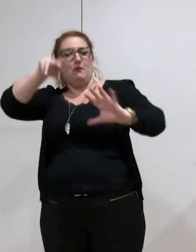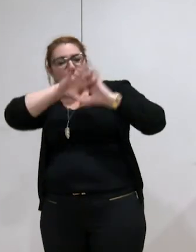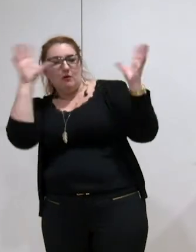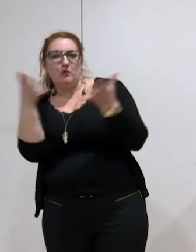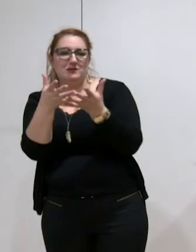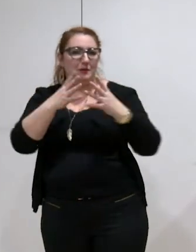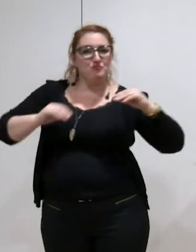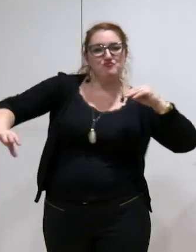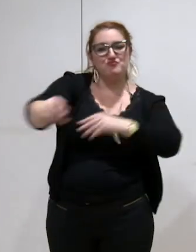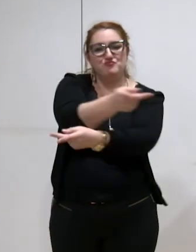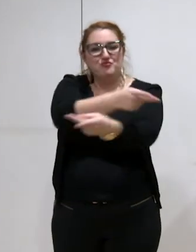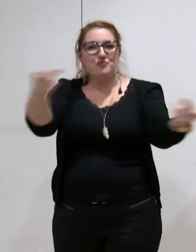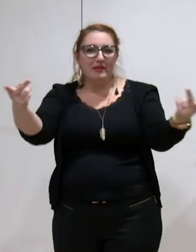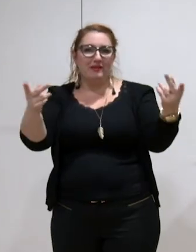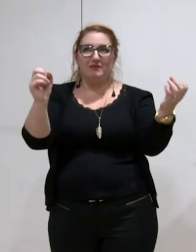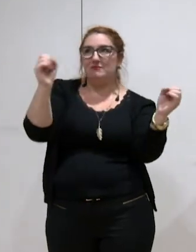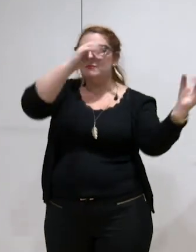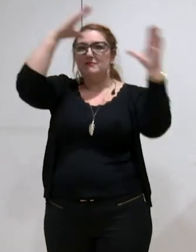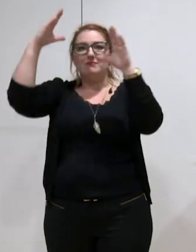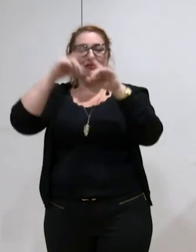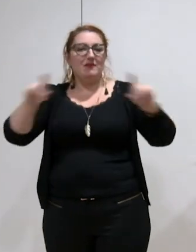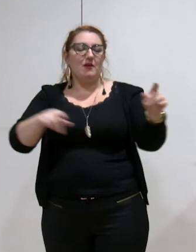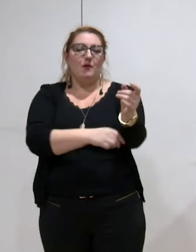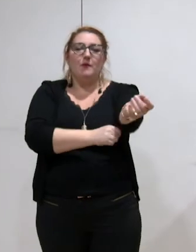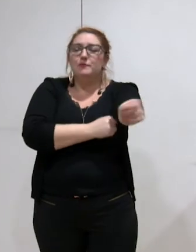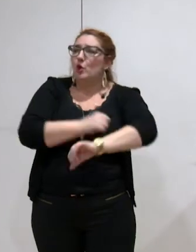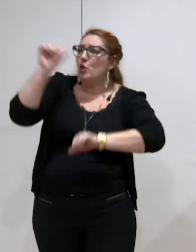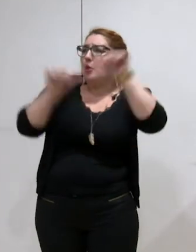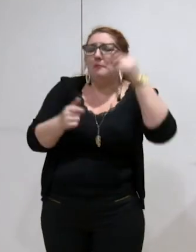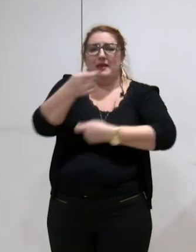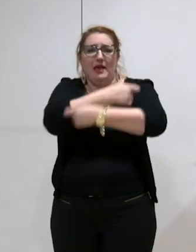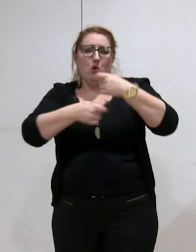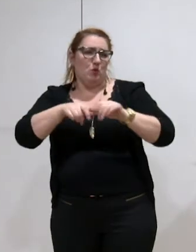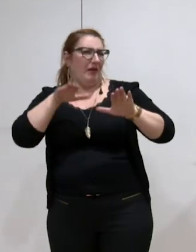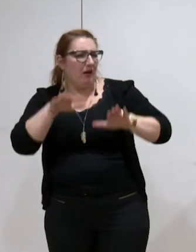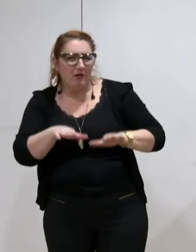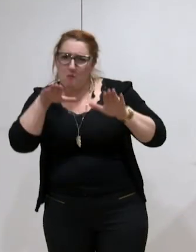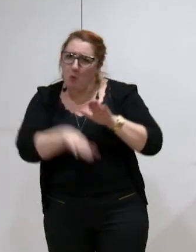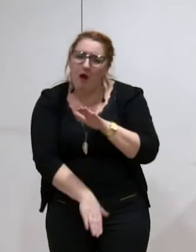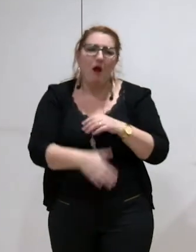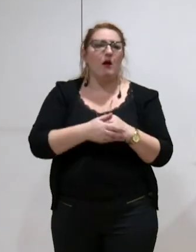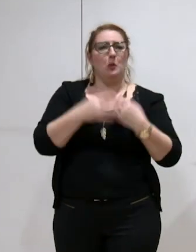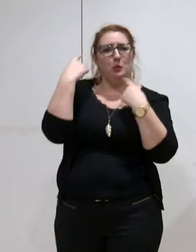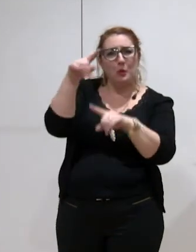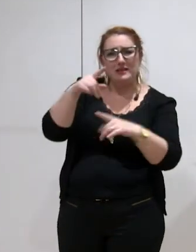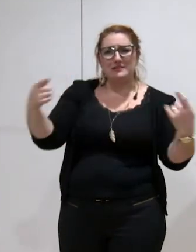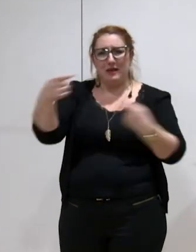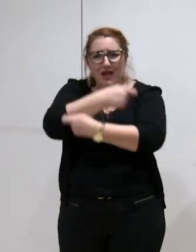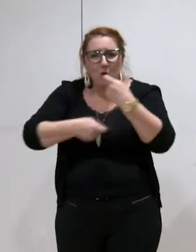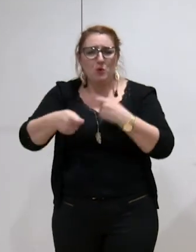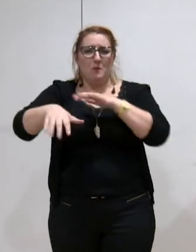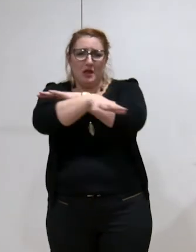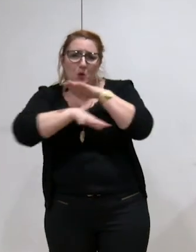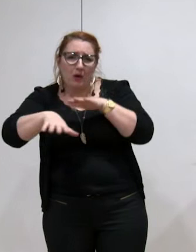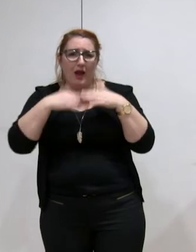Pour un bassin de vie attractif hors de tout dumping économique, pour le tourisme et l'économie locale ou pour y faire ses études.